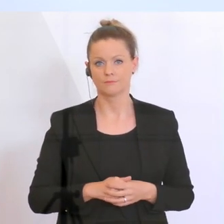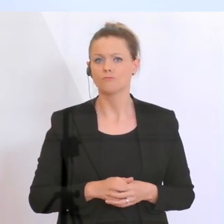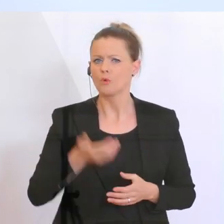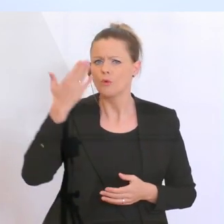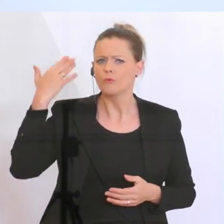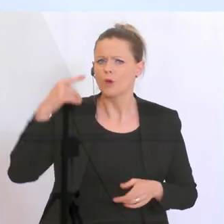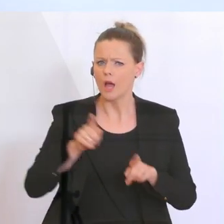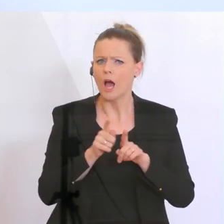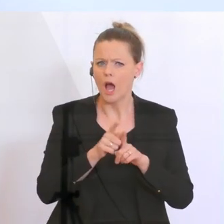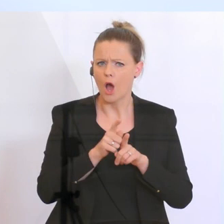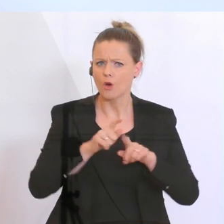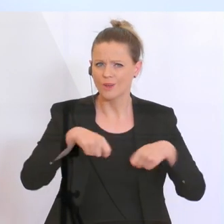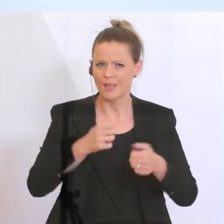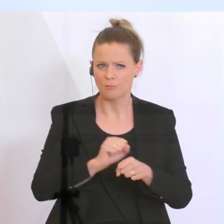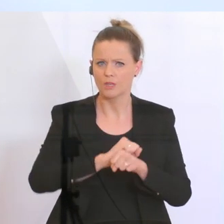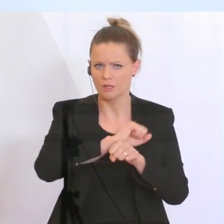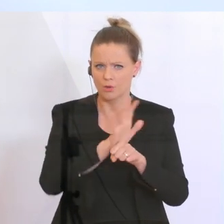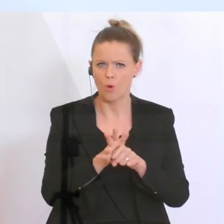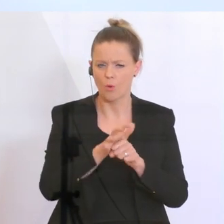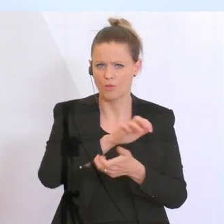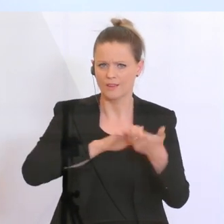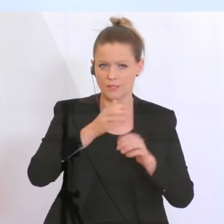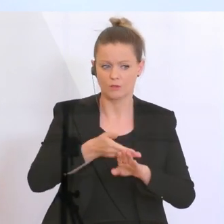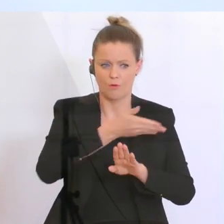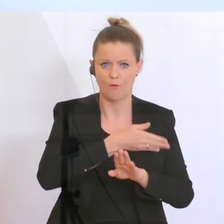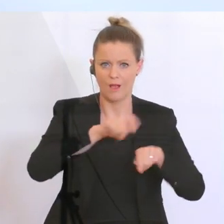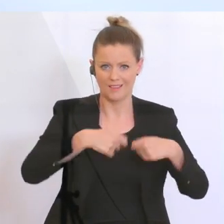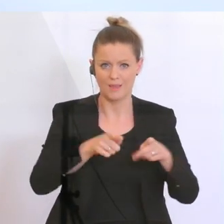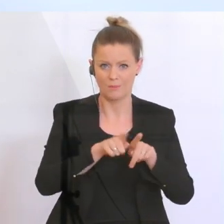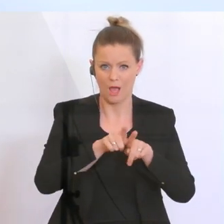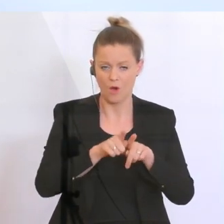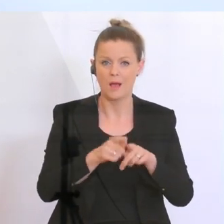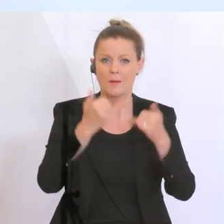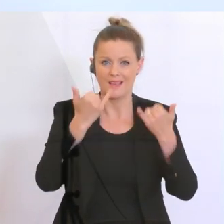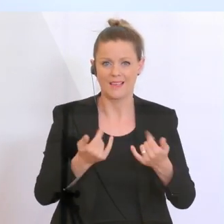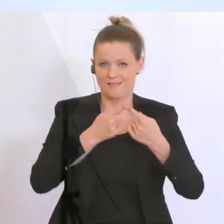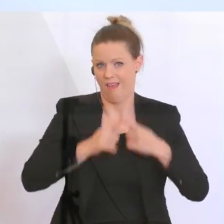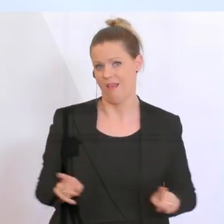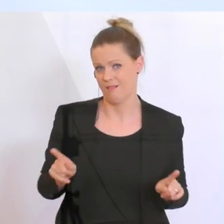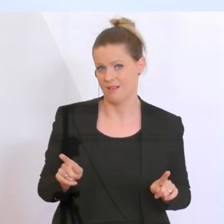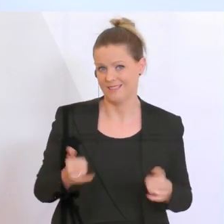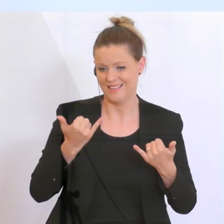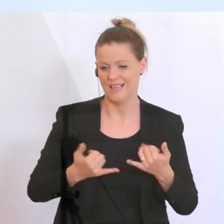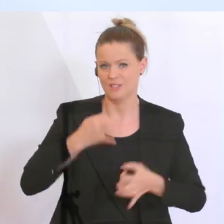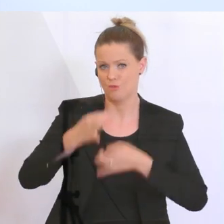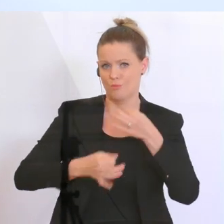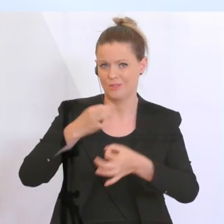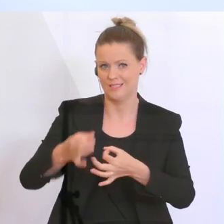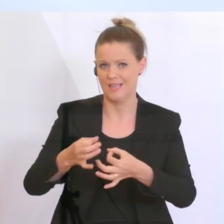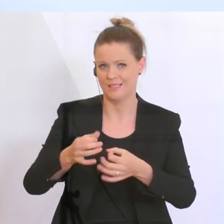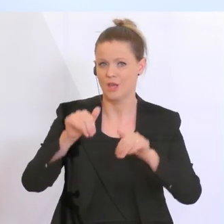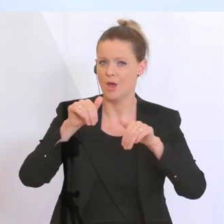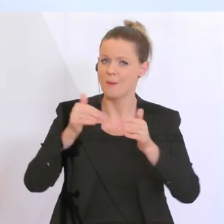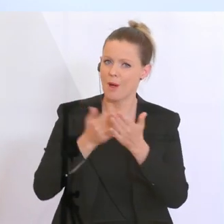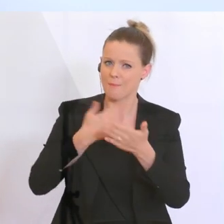früher gegeben, also vor der Corona-Krise, aber es gibt einen wesentlichen Unterschied. Das Prozedere muss entsprechend